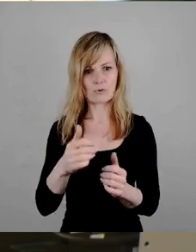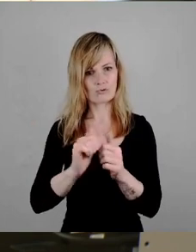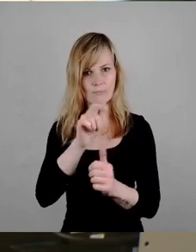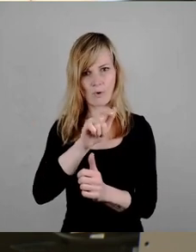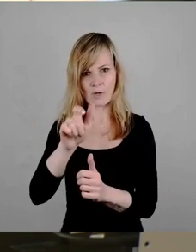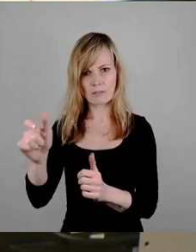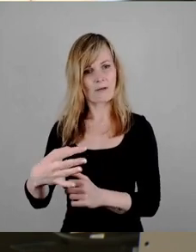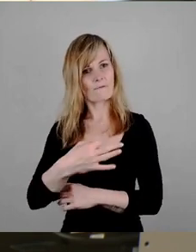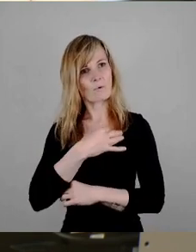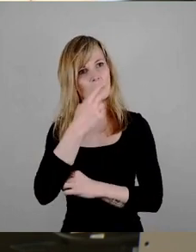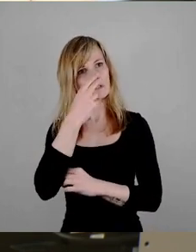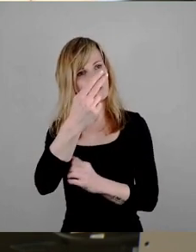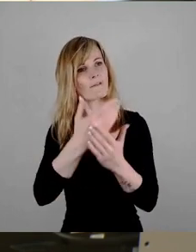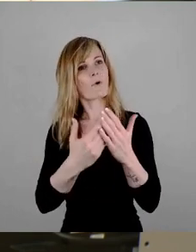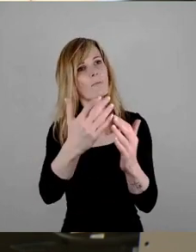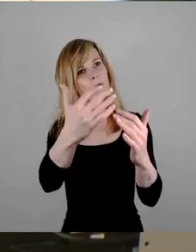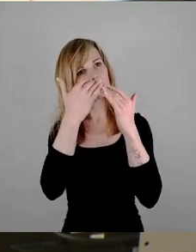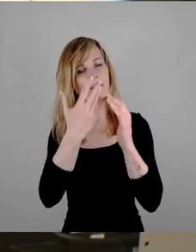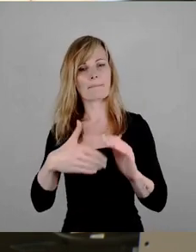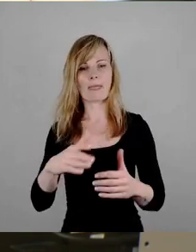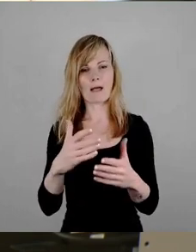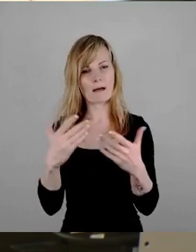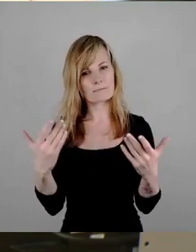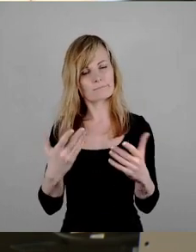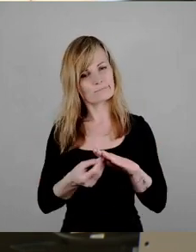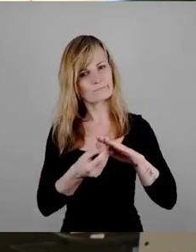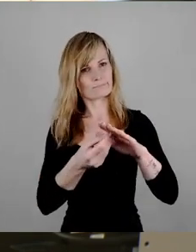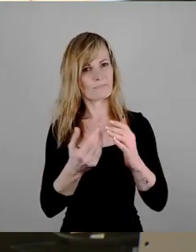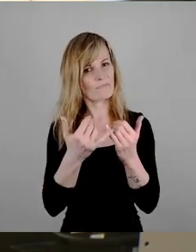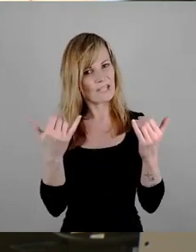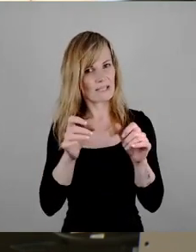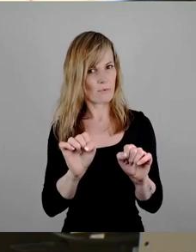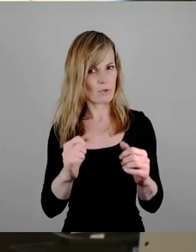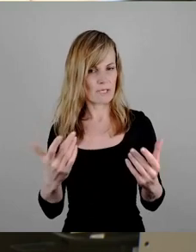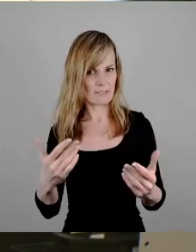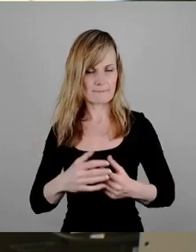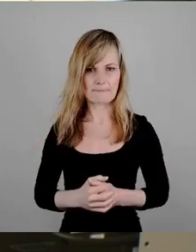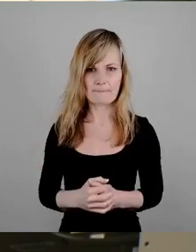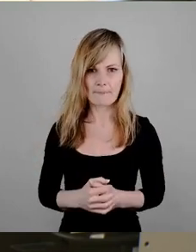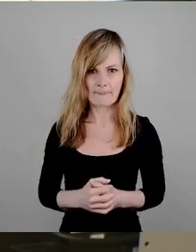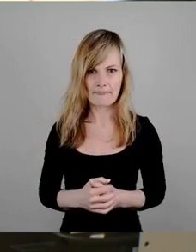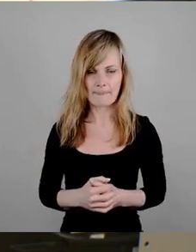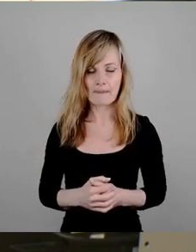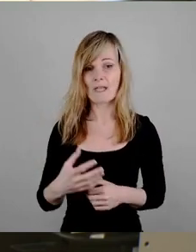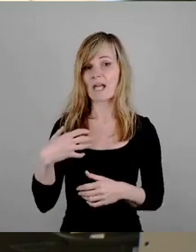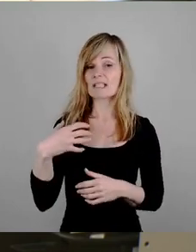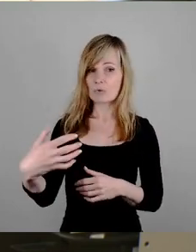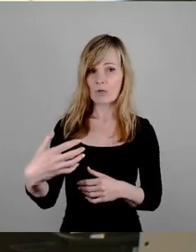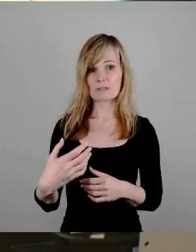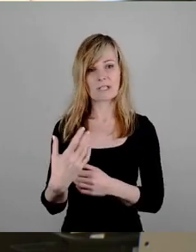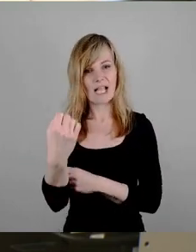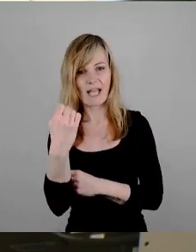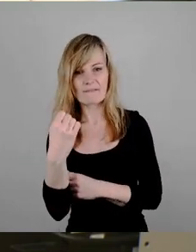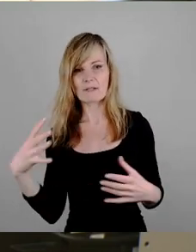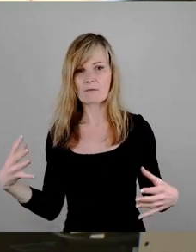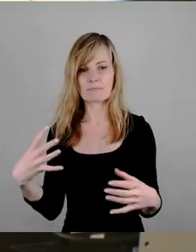haben Noch mehr nach vorne bringen Wie können wir unsere Kräfte und Ressourcen bündeln Und mit